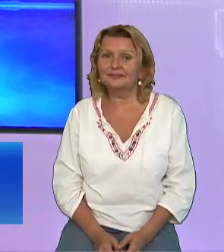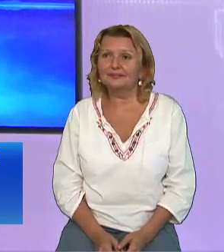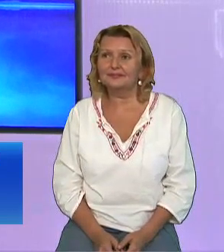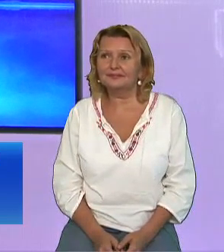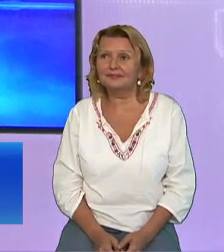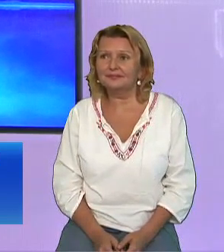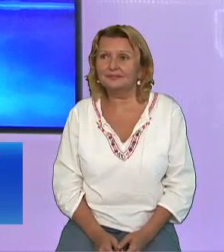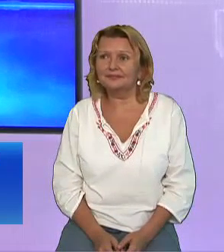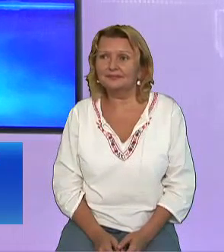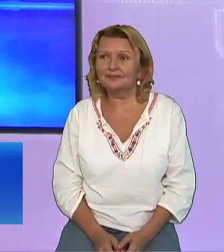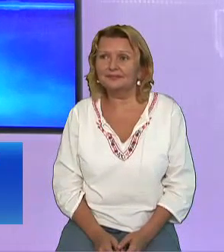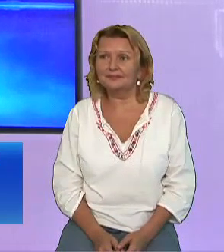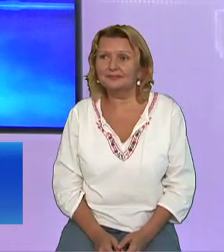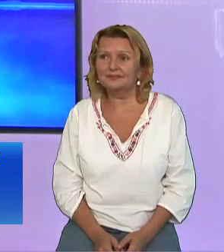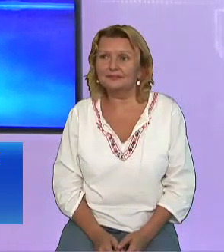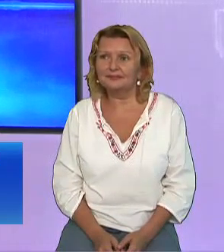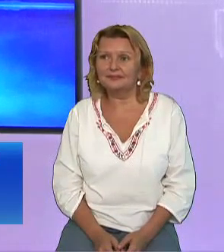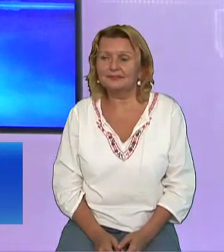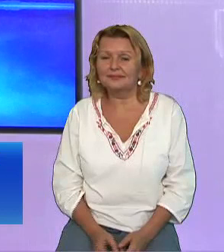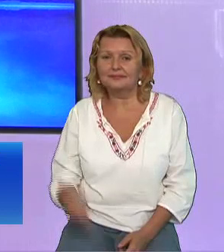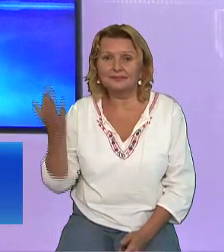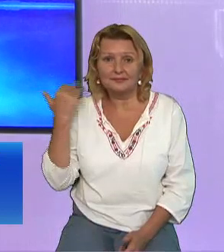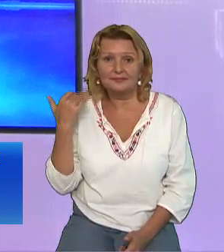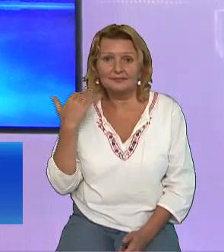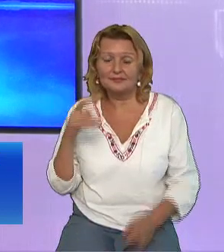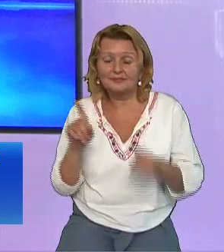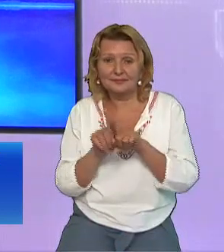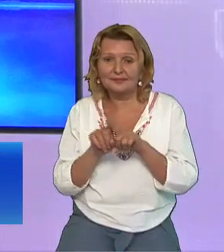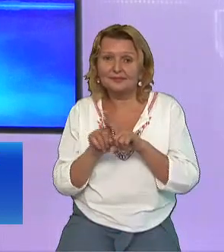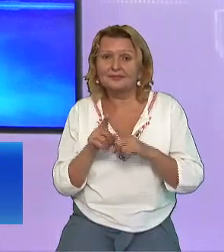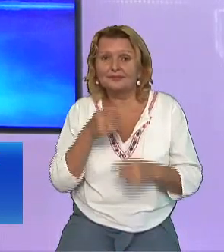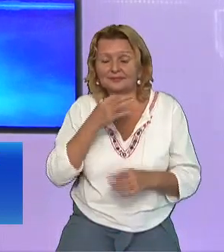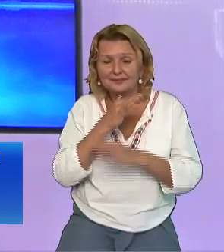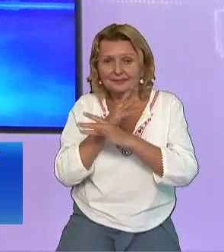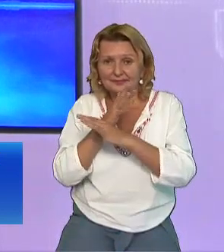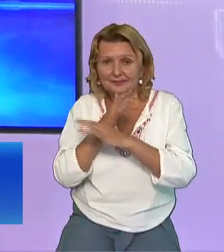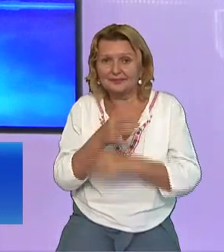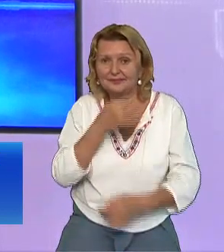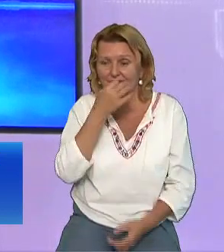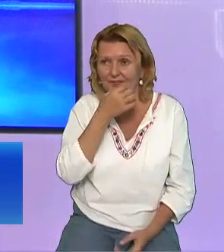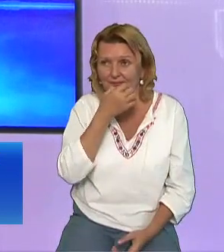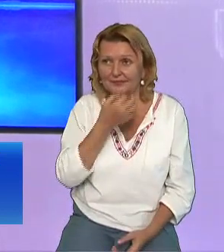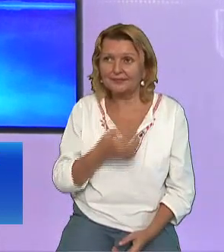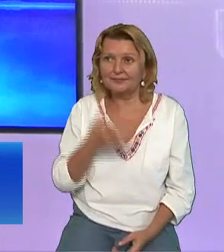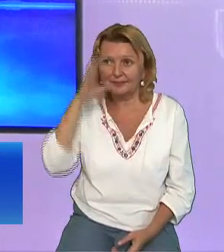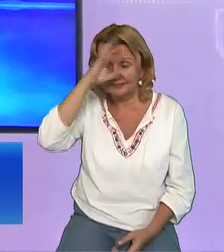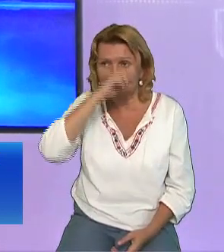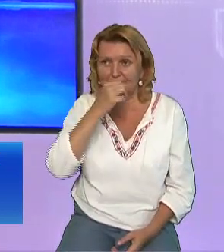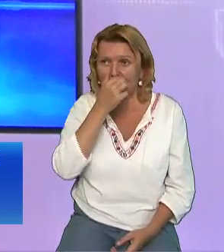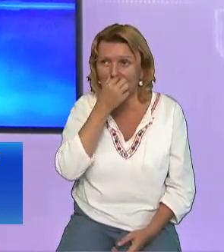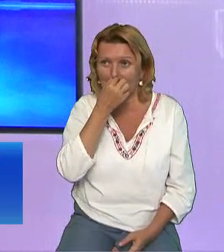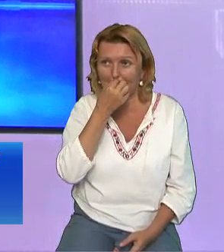Iar a fost vineri noaptea Eu am o teorie cu vineri noaptea Dumnezeu trasează niște Prințeles că unii vor râde de mine Nu mă interesează Credeți de mine